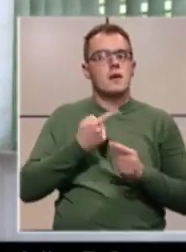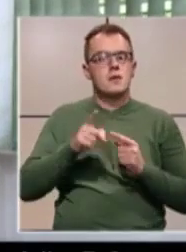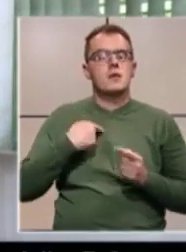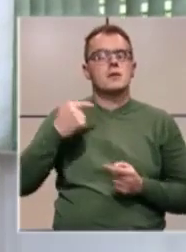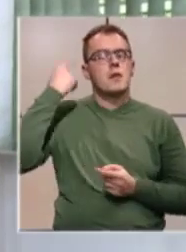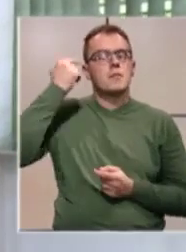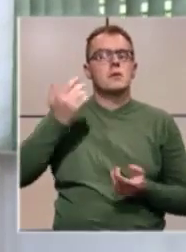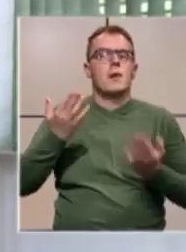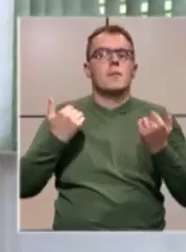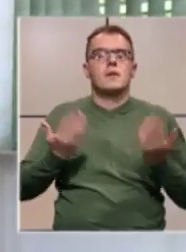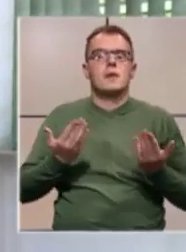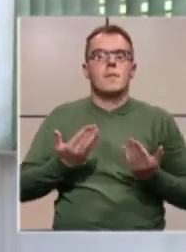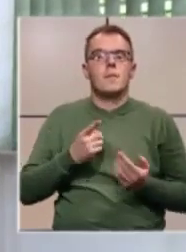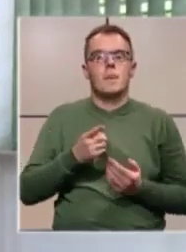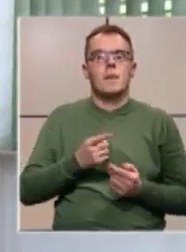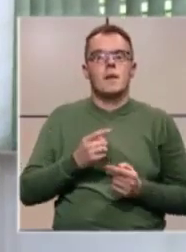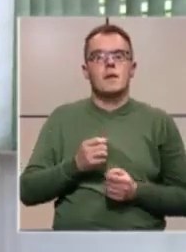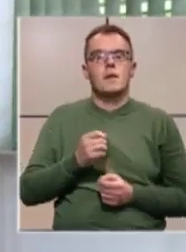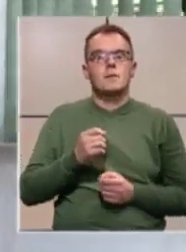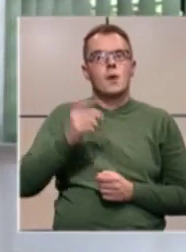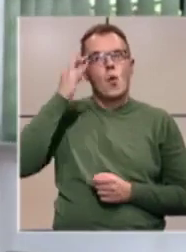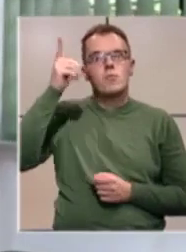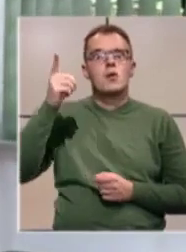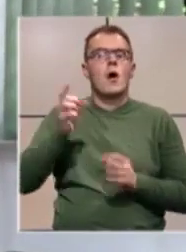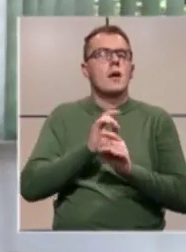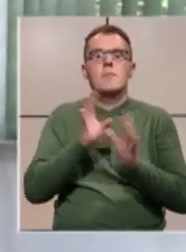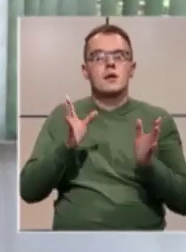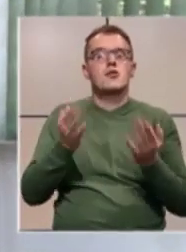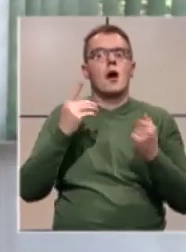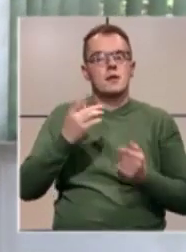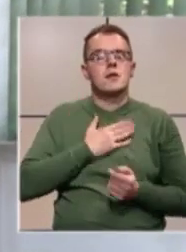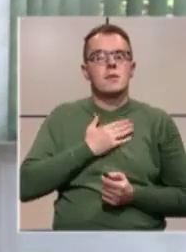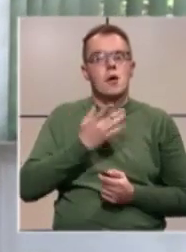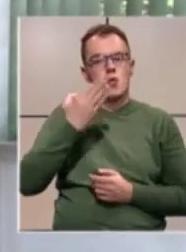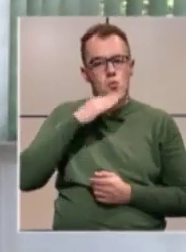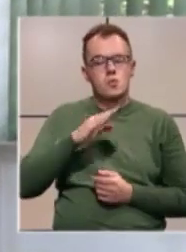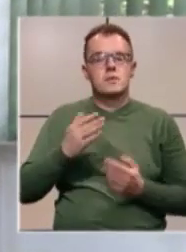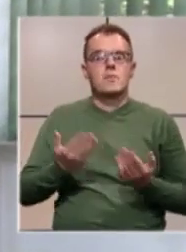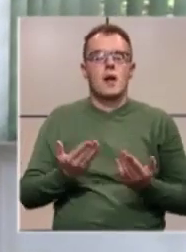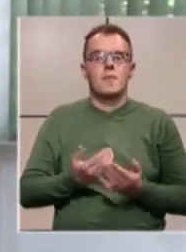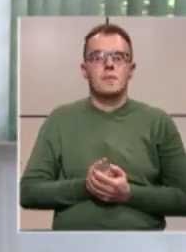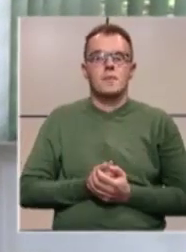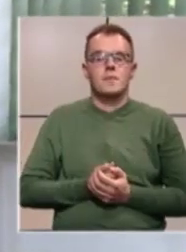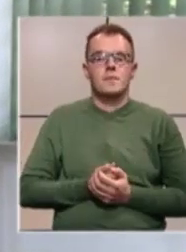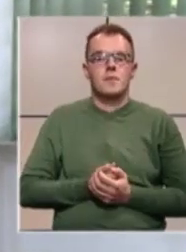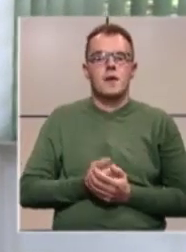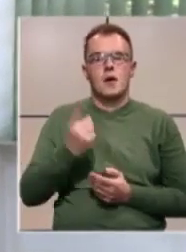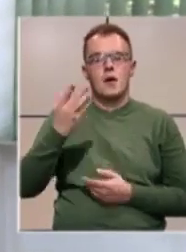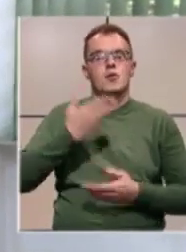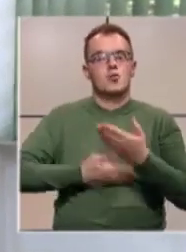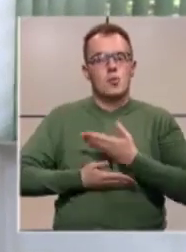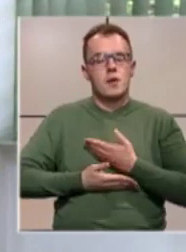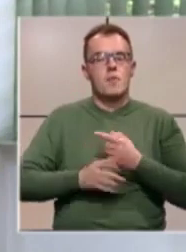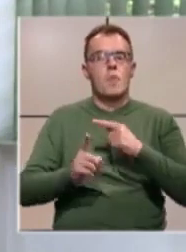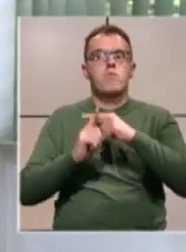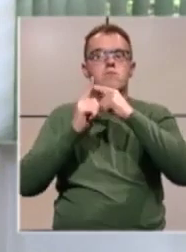sam mislila da od postica sa birovanima ništa, ali sam ipak uspjela da dobijem